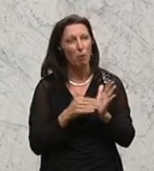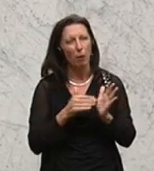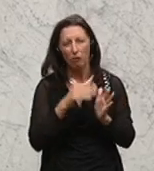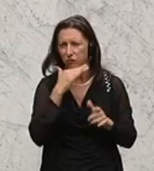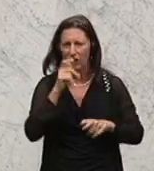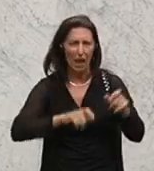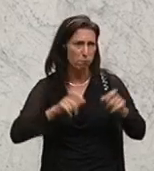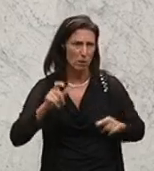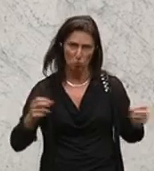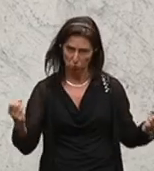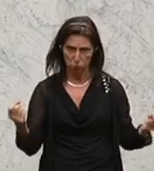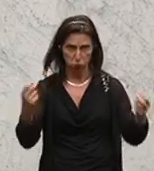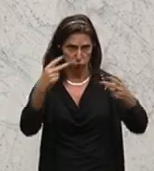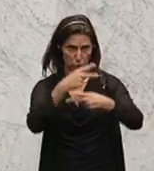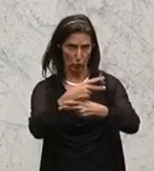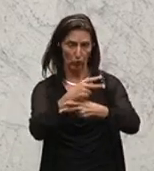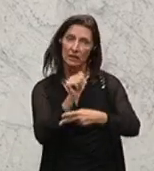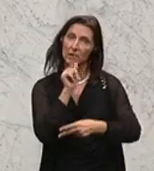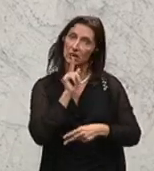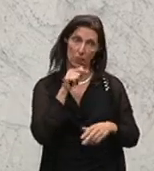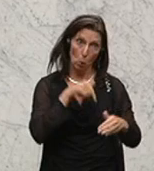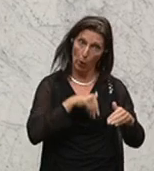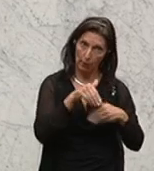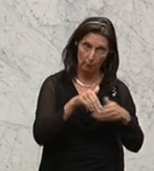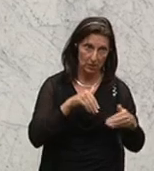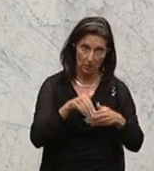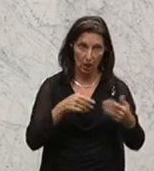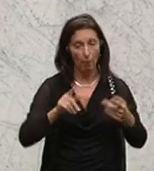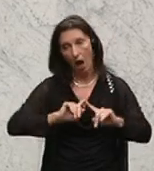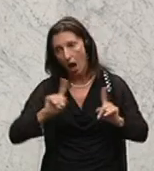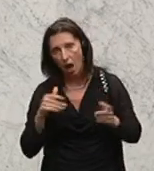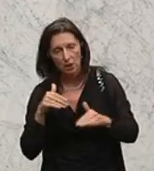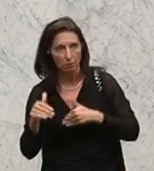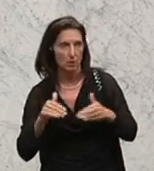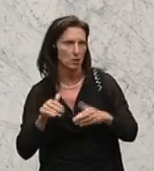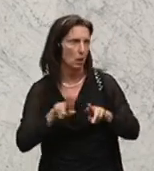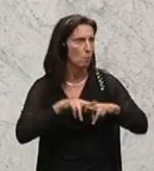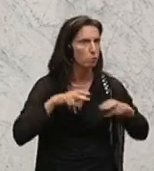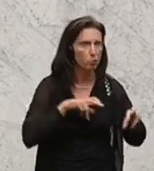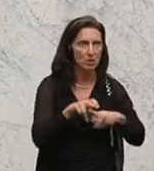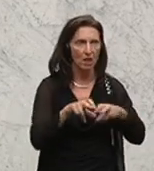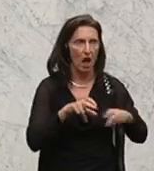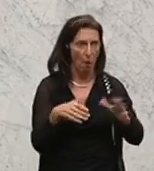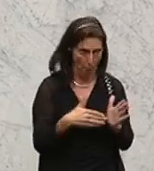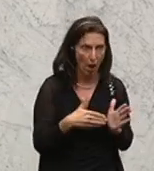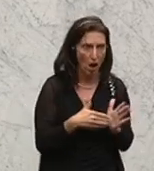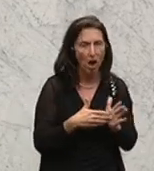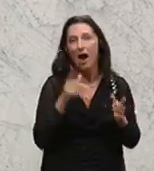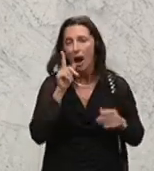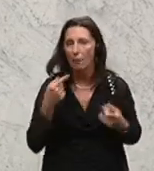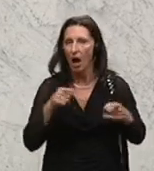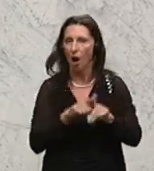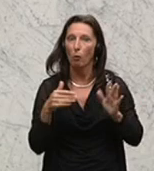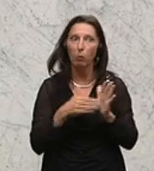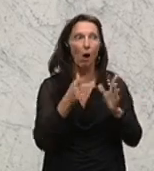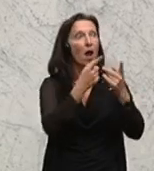Da braucht es nicht nur das Innenministerium, die anderen Ministerien, die Bundesregierung. Da braucht es die Länder, die